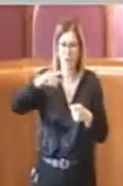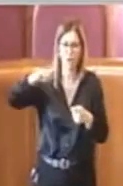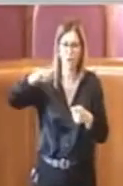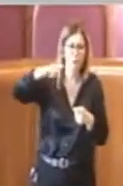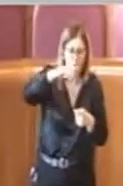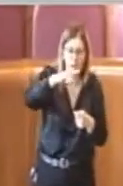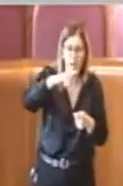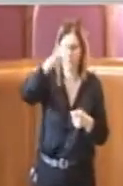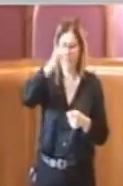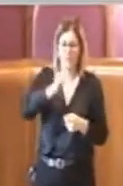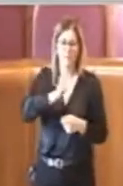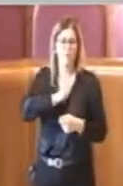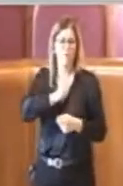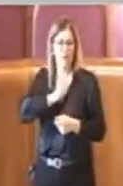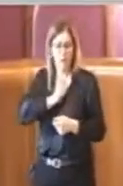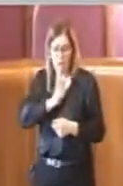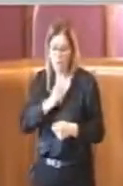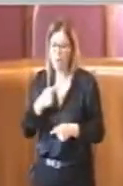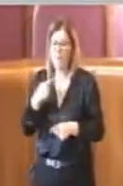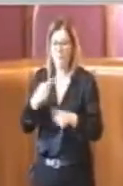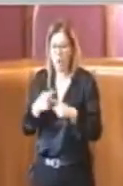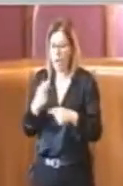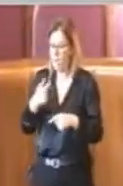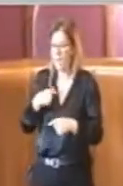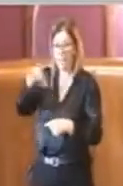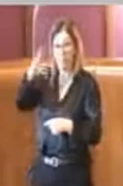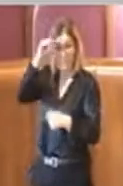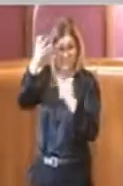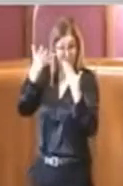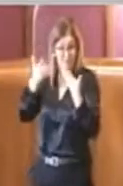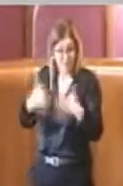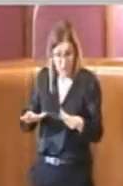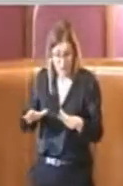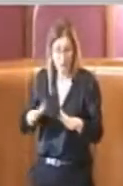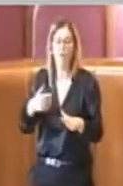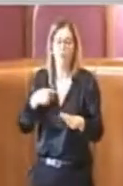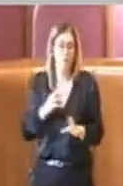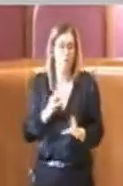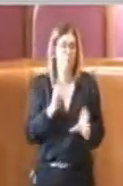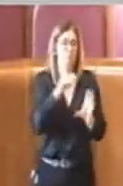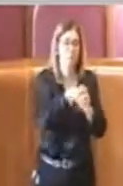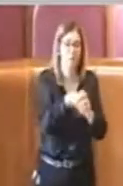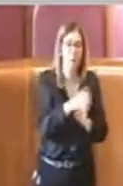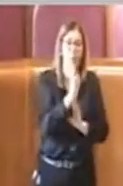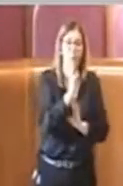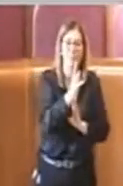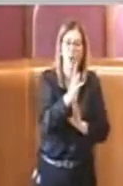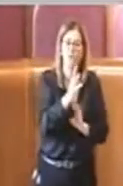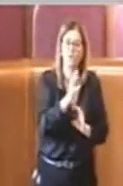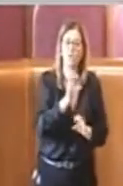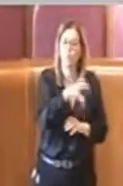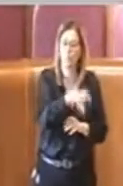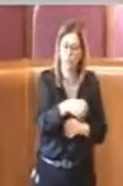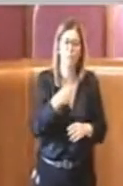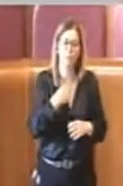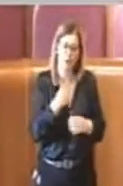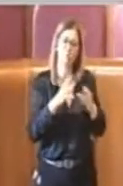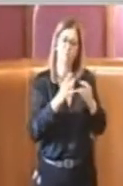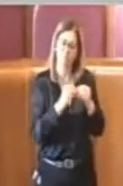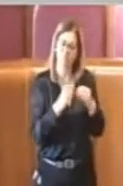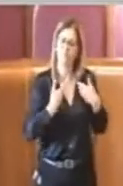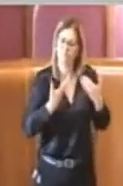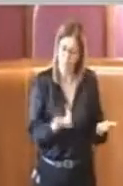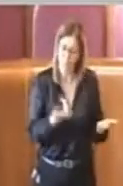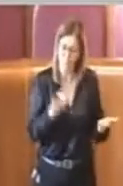messo a disposizione queste sue competenze al gruppo del 14esimo, ha messo a disposizione addirittura il